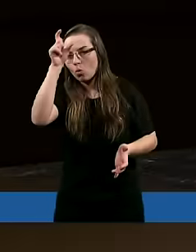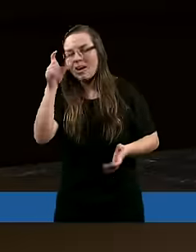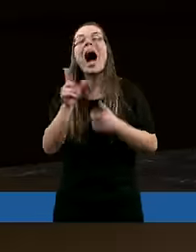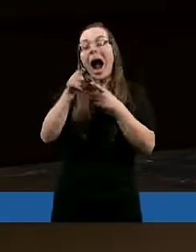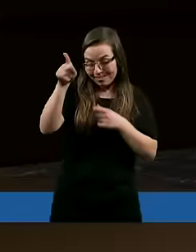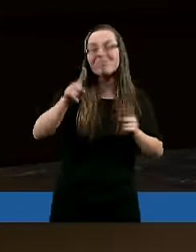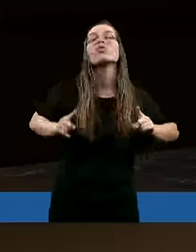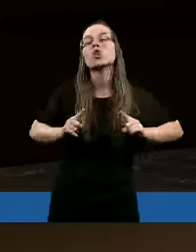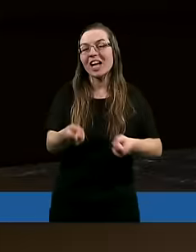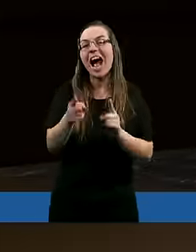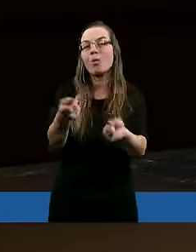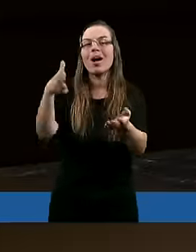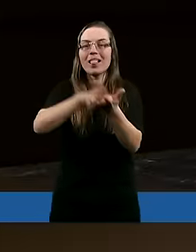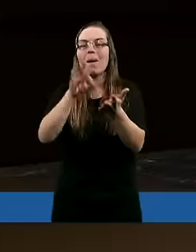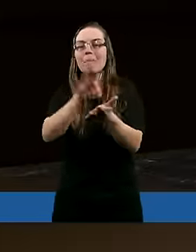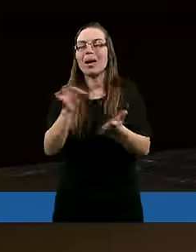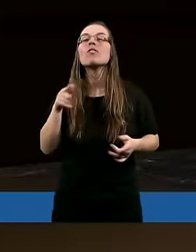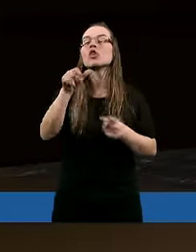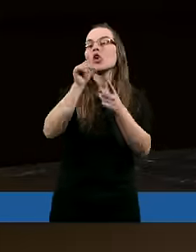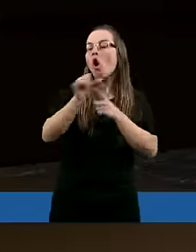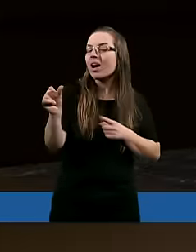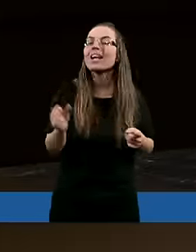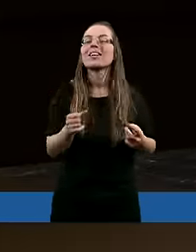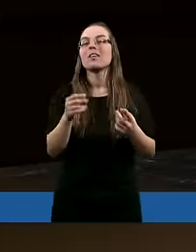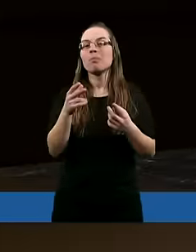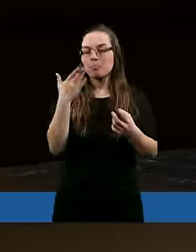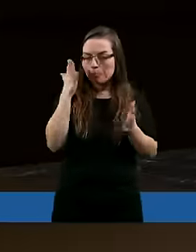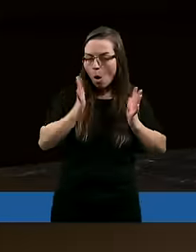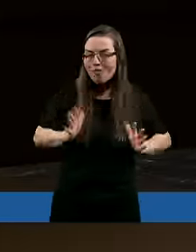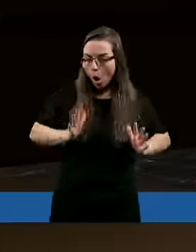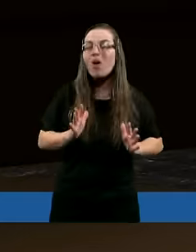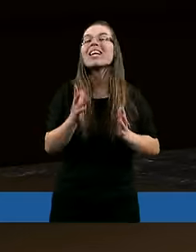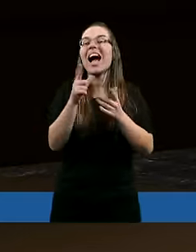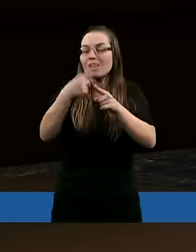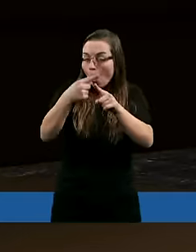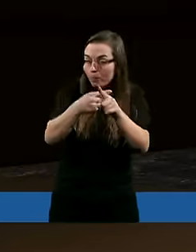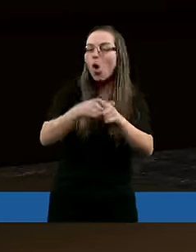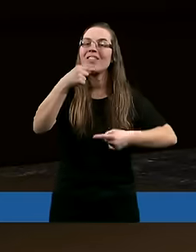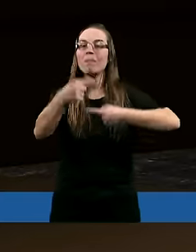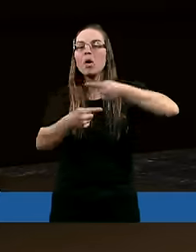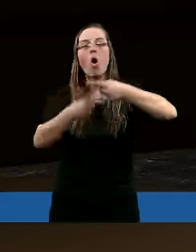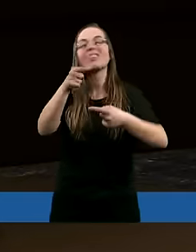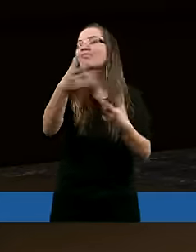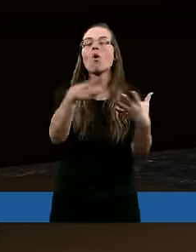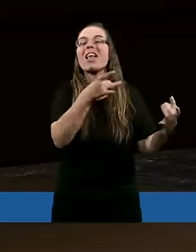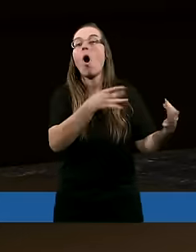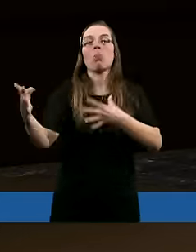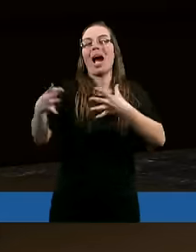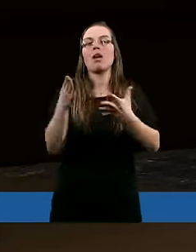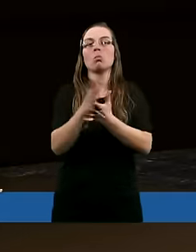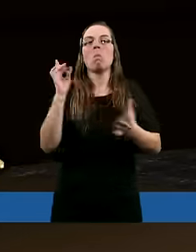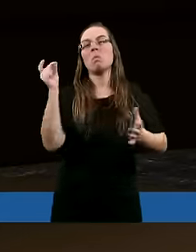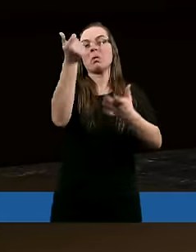On działa. i to jest stopniowy, powolny proces. To się nie dzieje od razu.